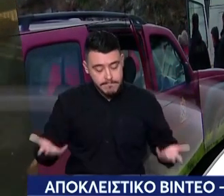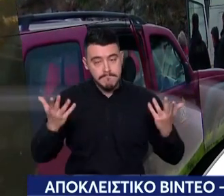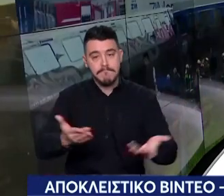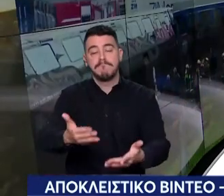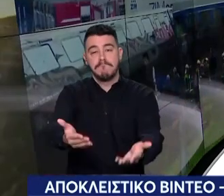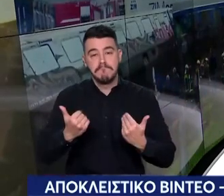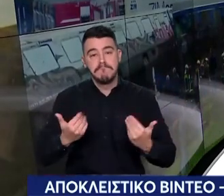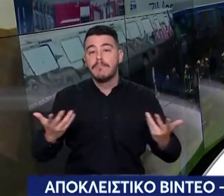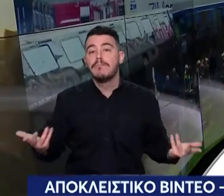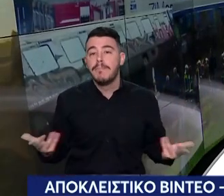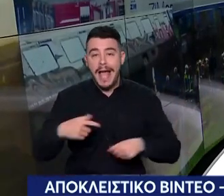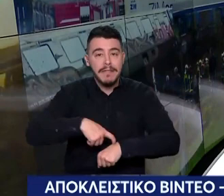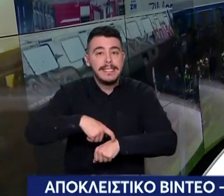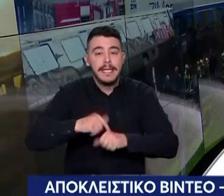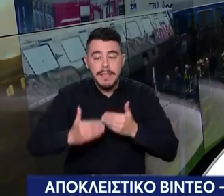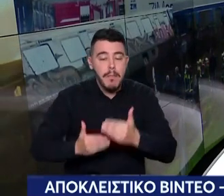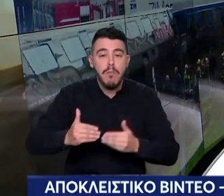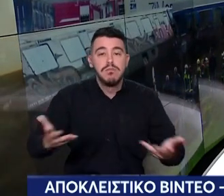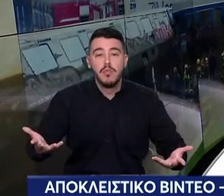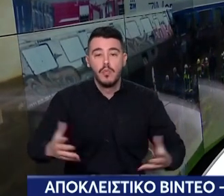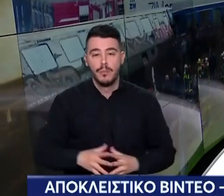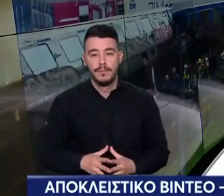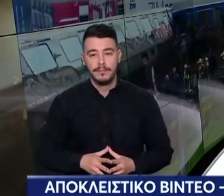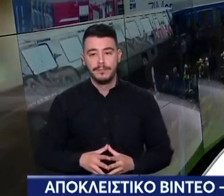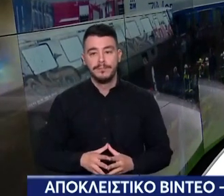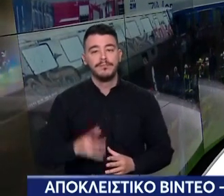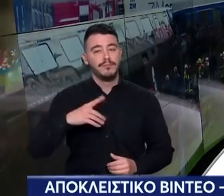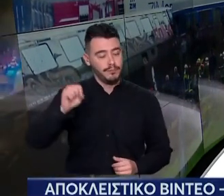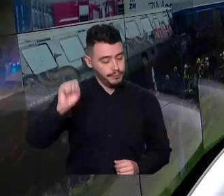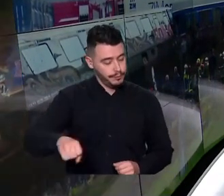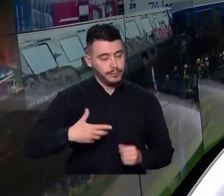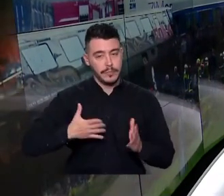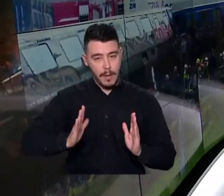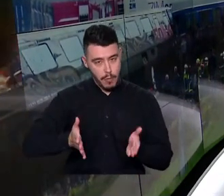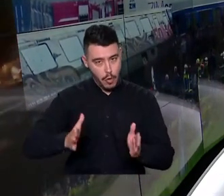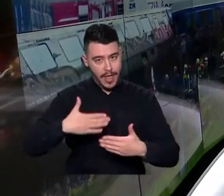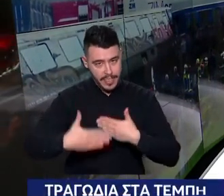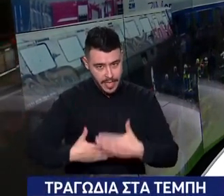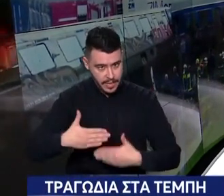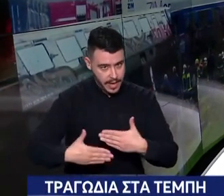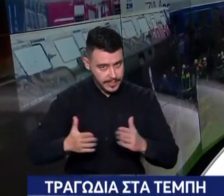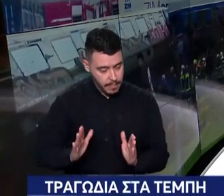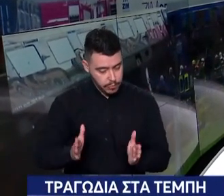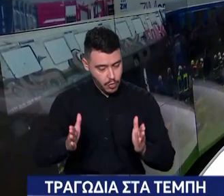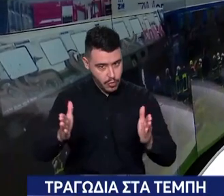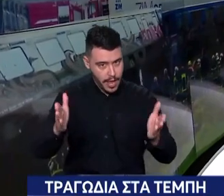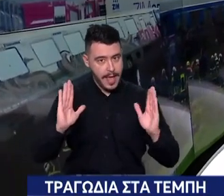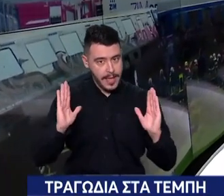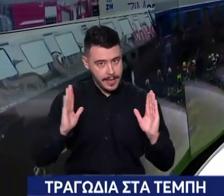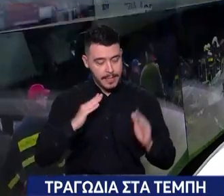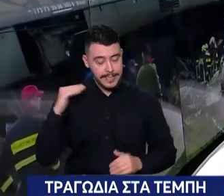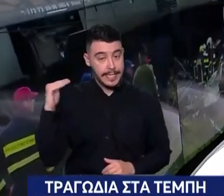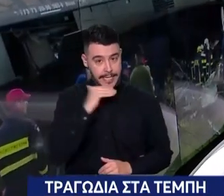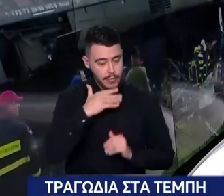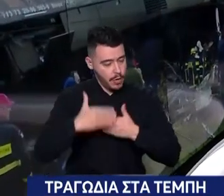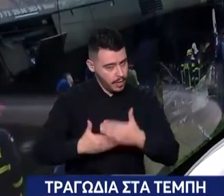προχωράει το πράγμα. Προχωράει Νικό. Και πρέπει να πούμε ότι σε γενικές γραμμές έχει προχωρήσει γρήγορα για μια